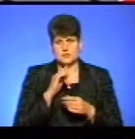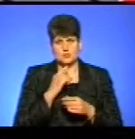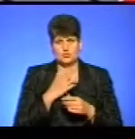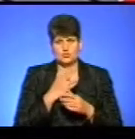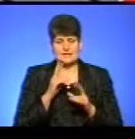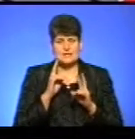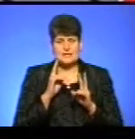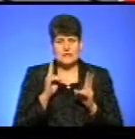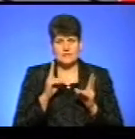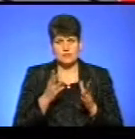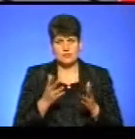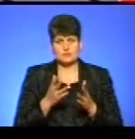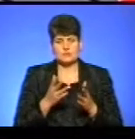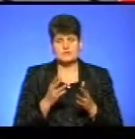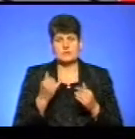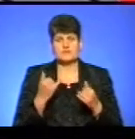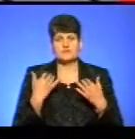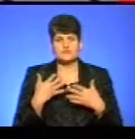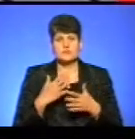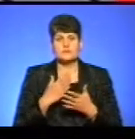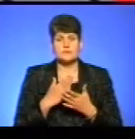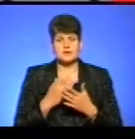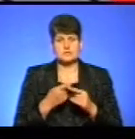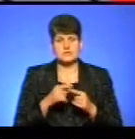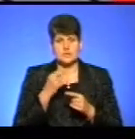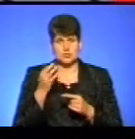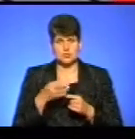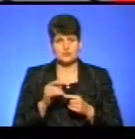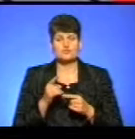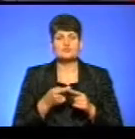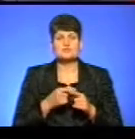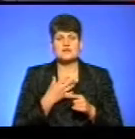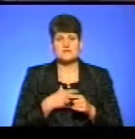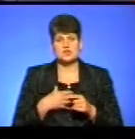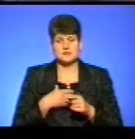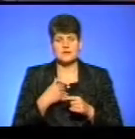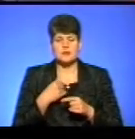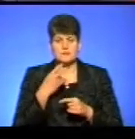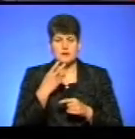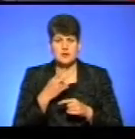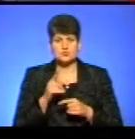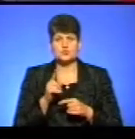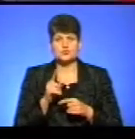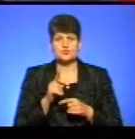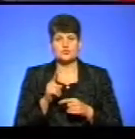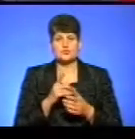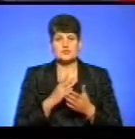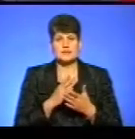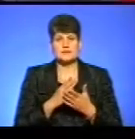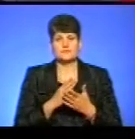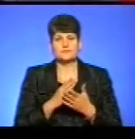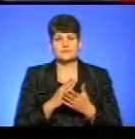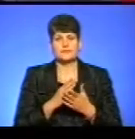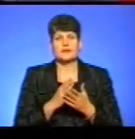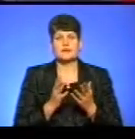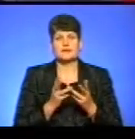невідомості з самого початку, і вже мають цей досвід. Чому це важливо? Тому що я бачу, що є певна кількість, на